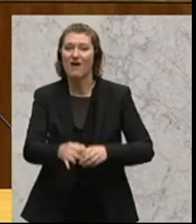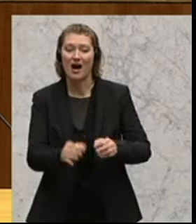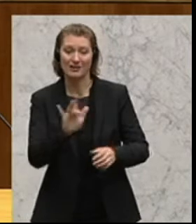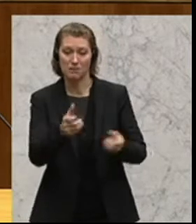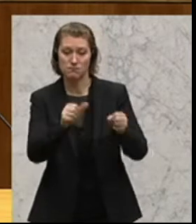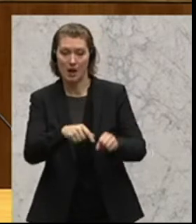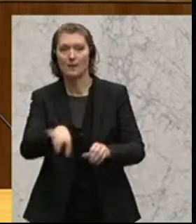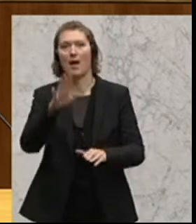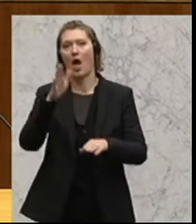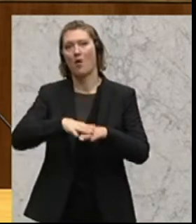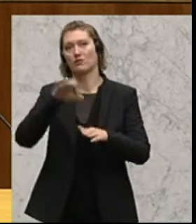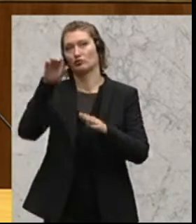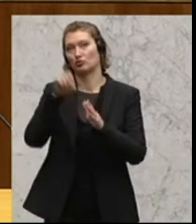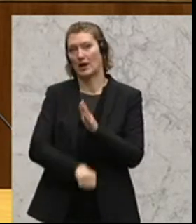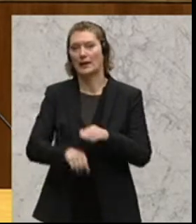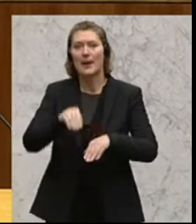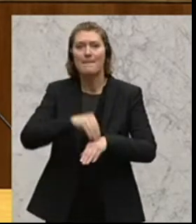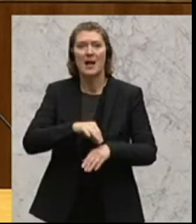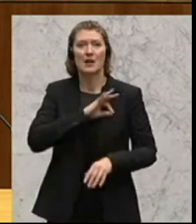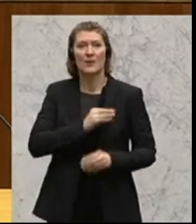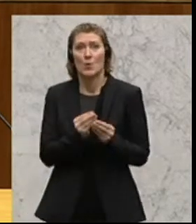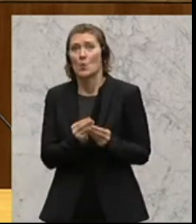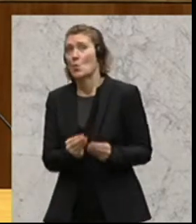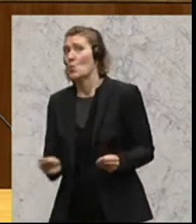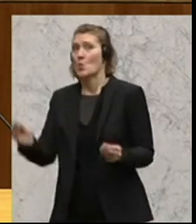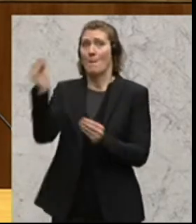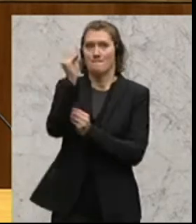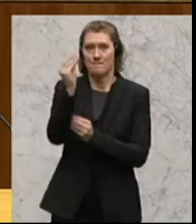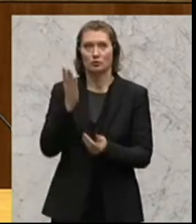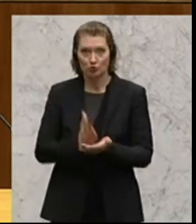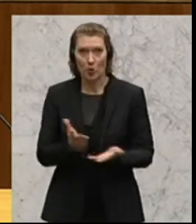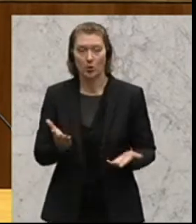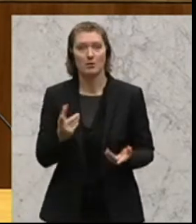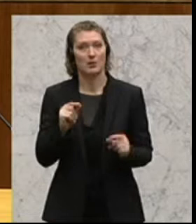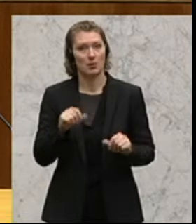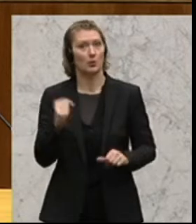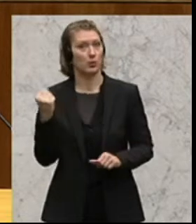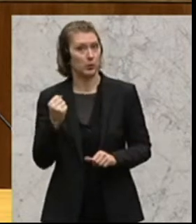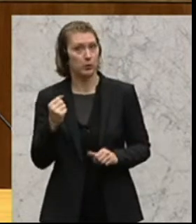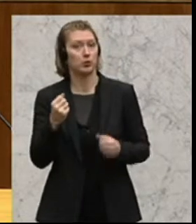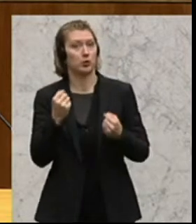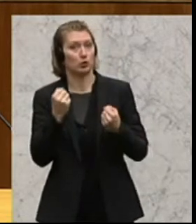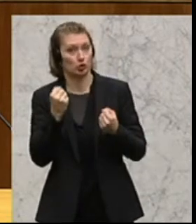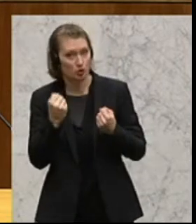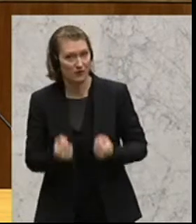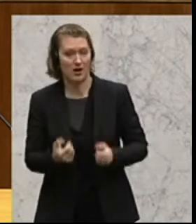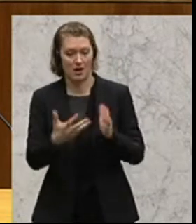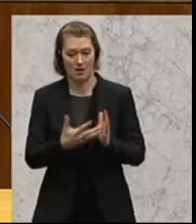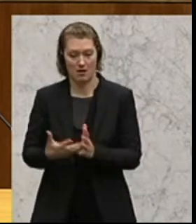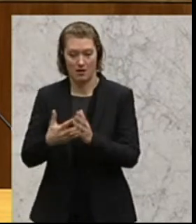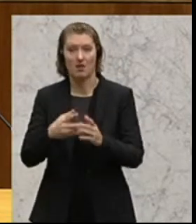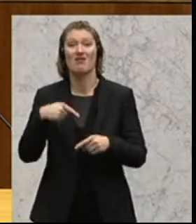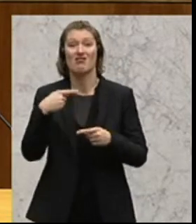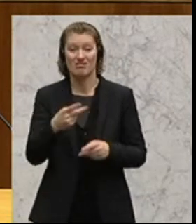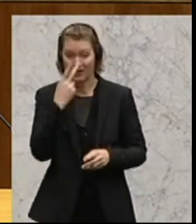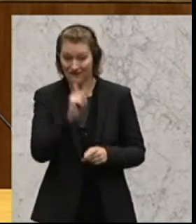weitaus strenger. Die Meldepflichten sind dramatisch erhöht worden. Und was auch ein Prozess ist, die Sanktionen,